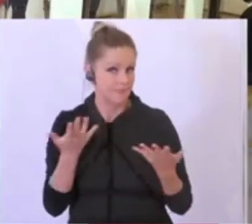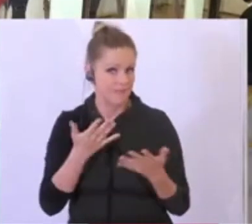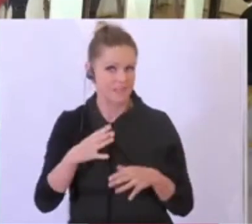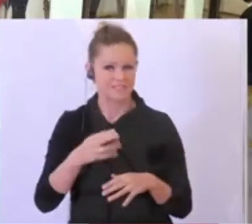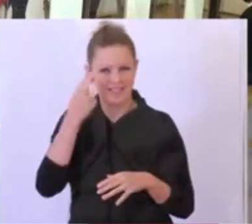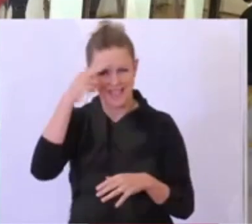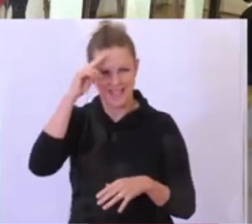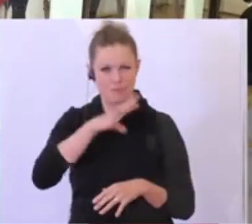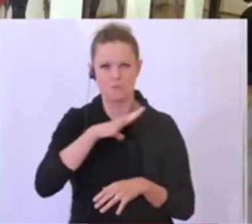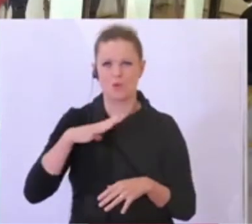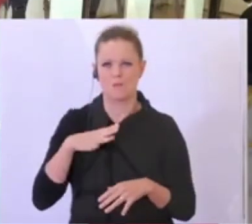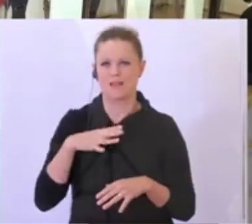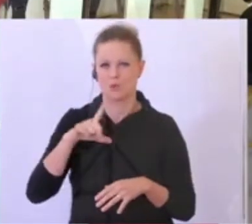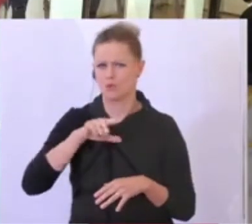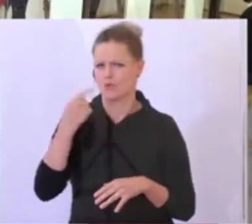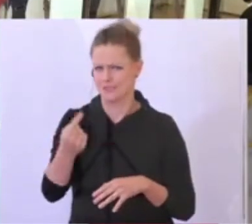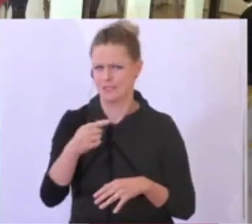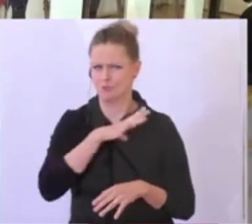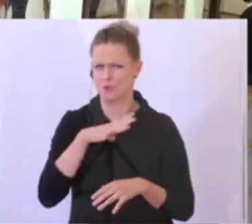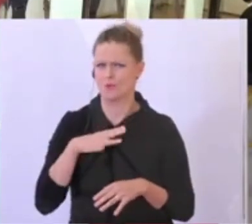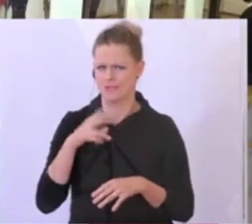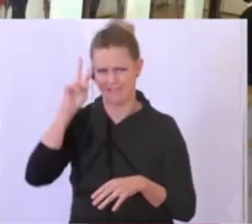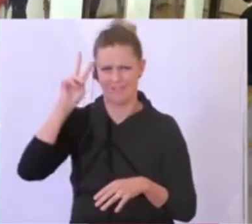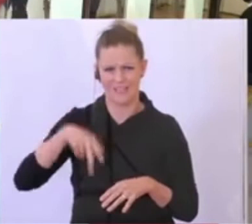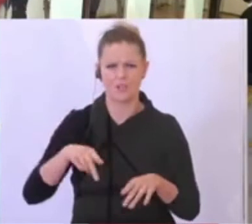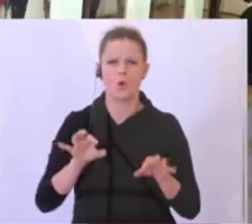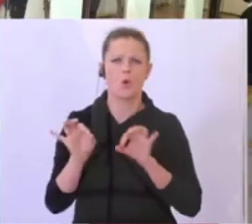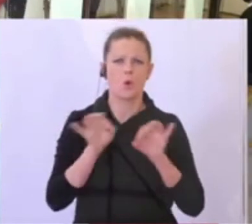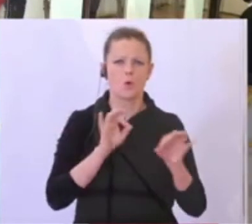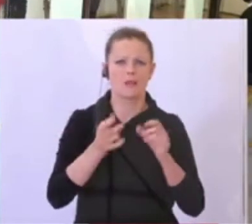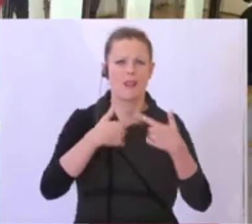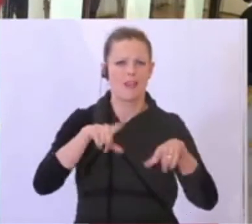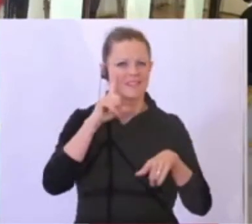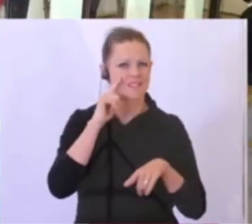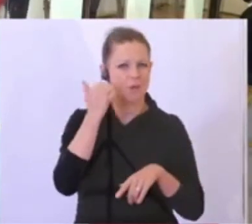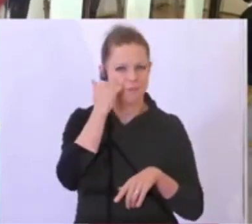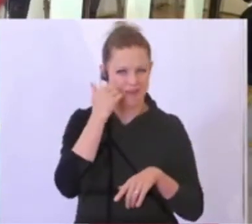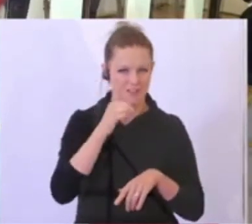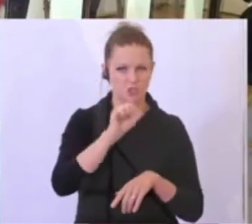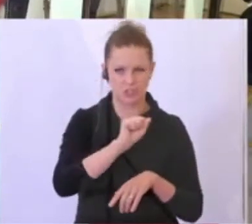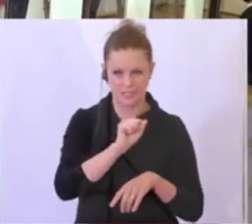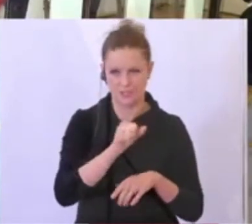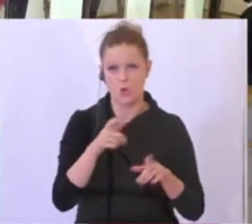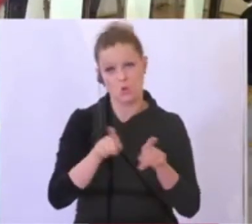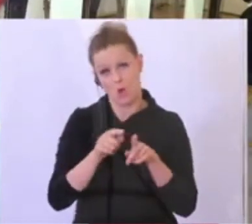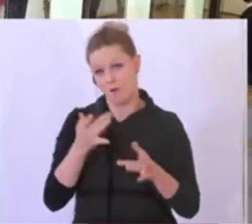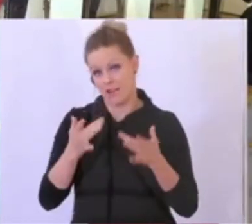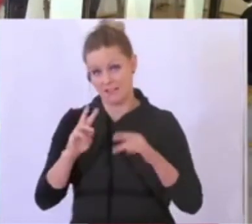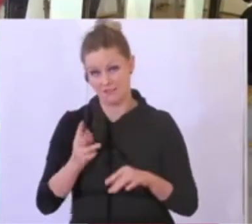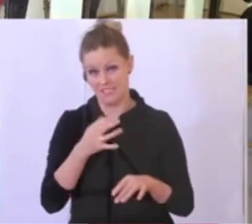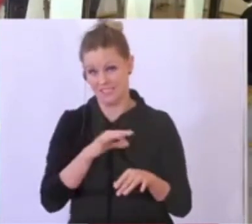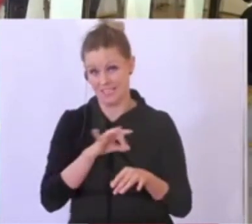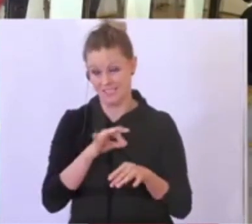Herr Bürgermeister Ludwig als Bürgermeister von Wien oder der Herr Landeshauptmann Stelzer dazu sagen, der Vizekanzler vielleicht. Und für den